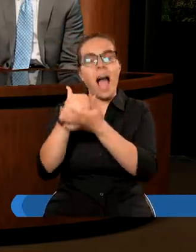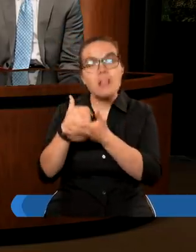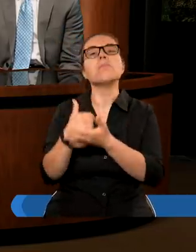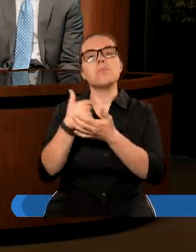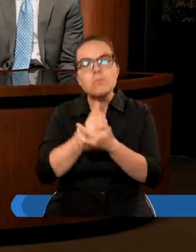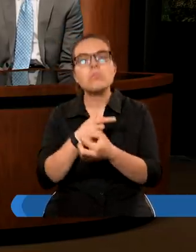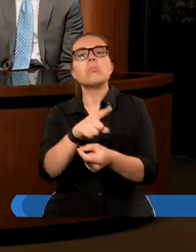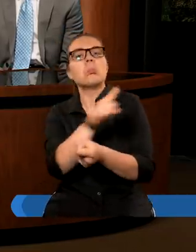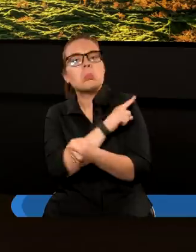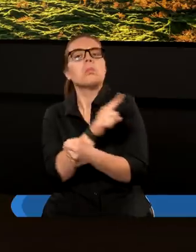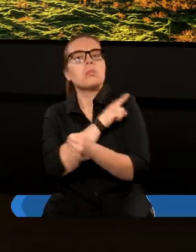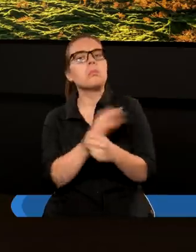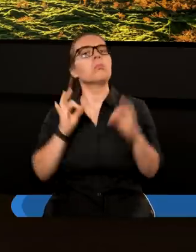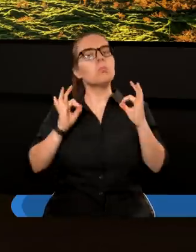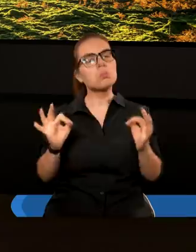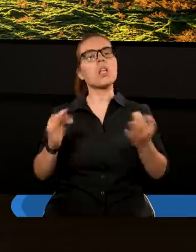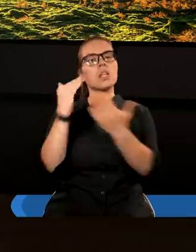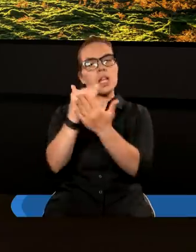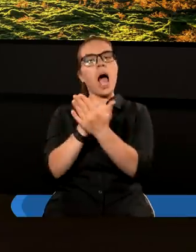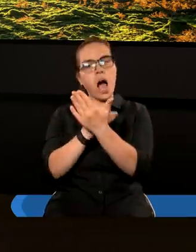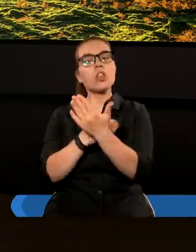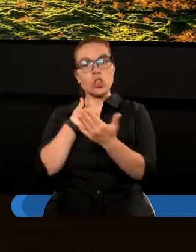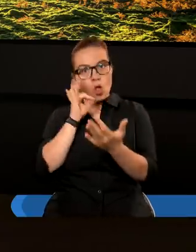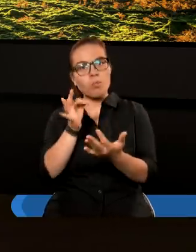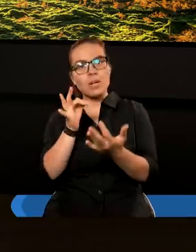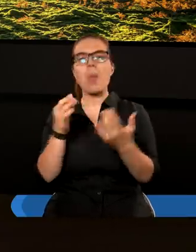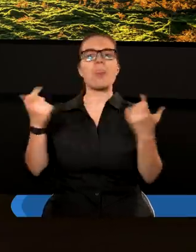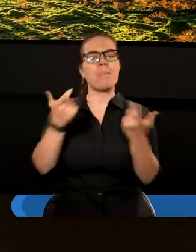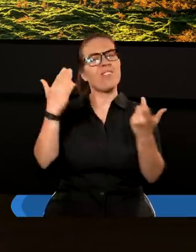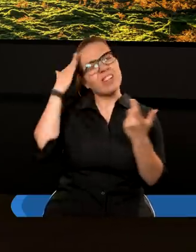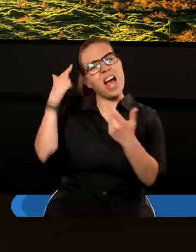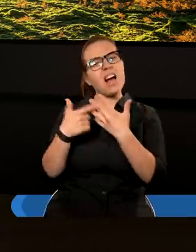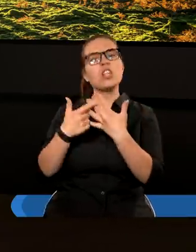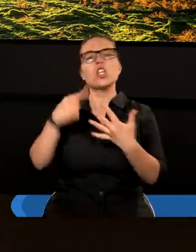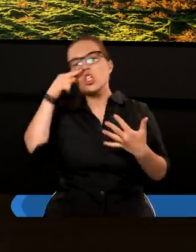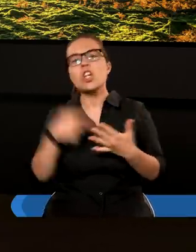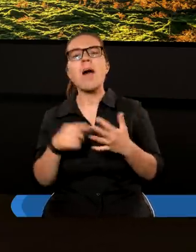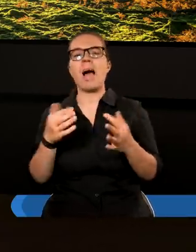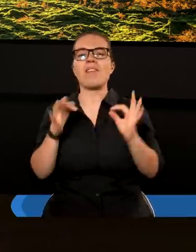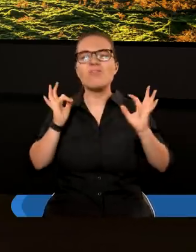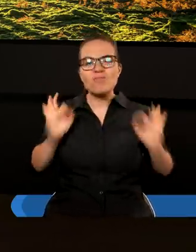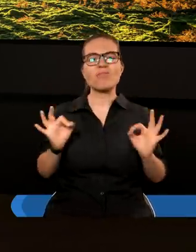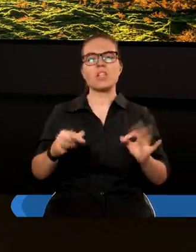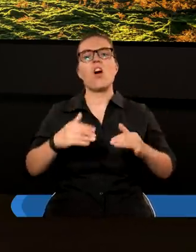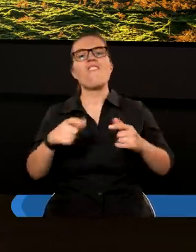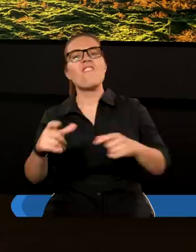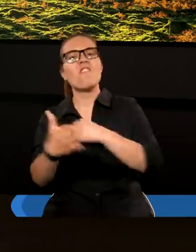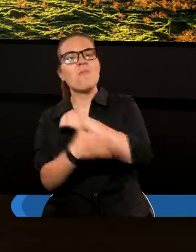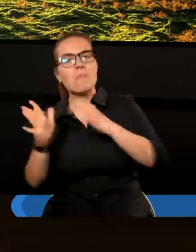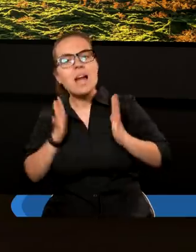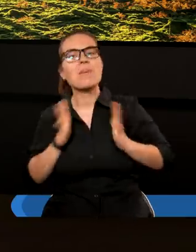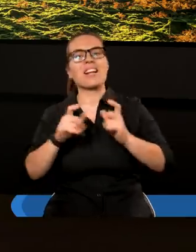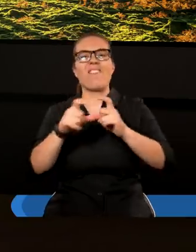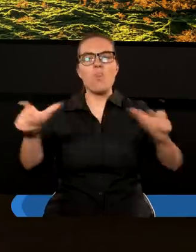przestrzegał. I w tych niebezpieczeństwach pozwoliło mu to zachować ten,